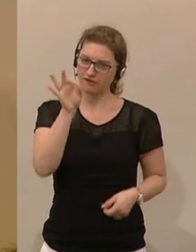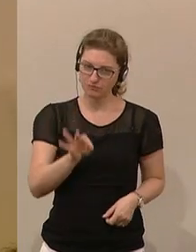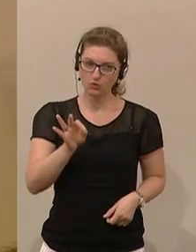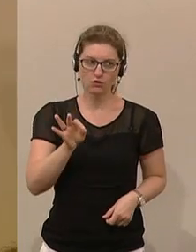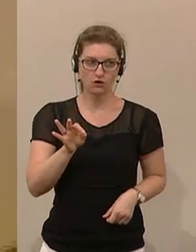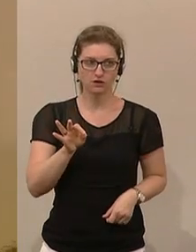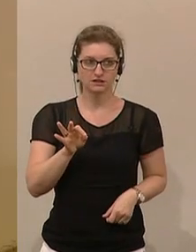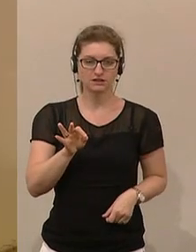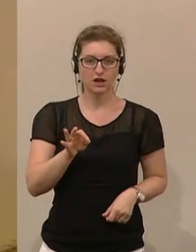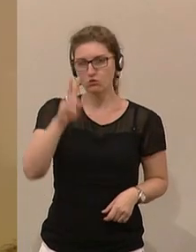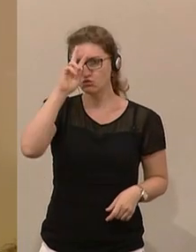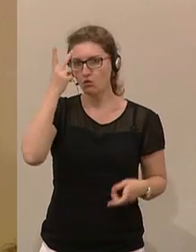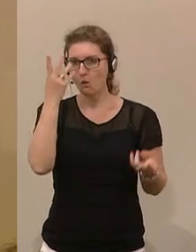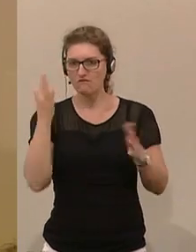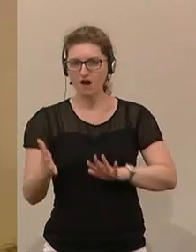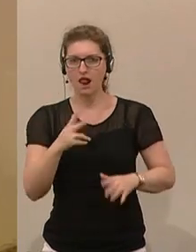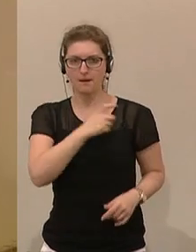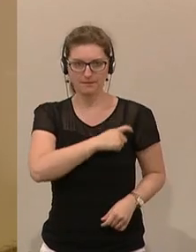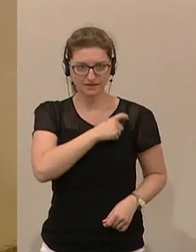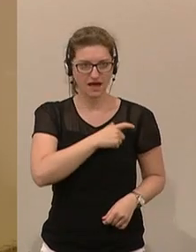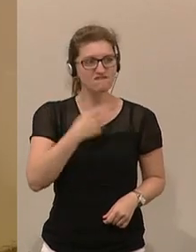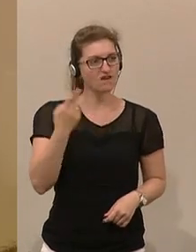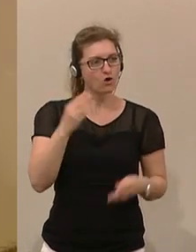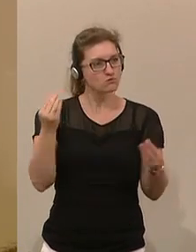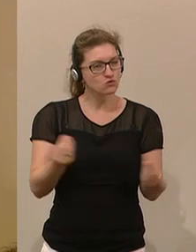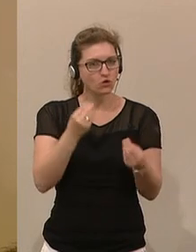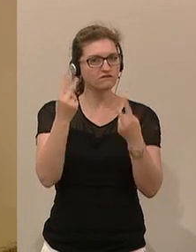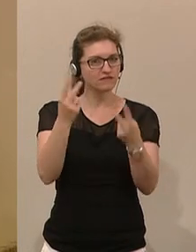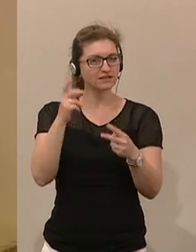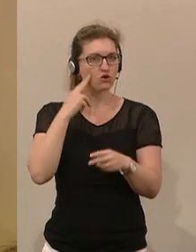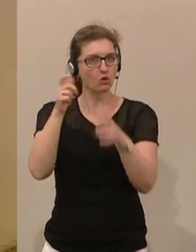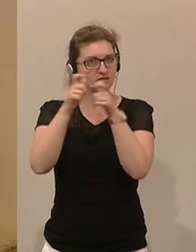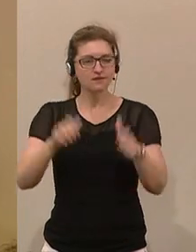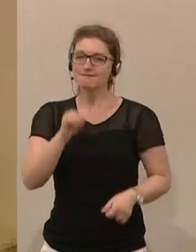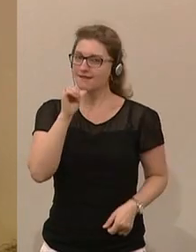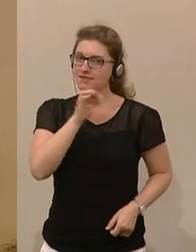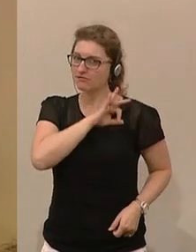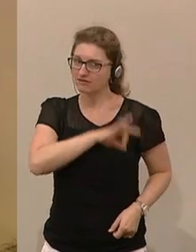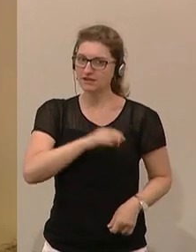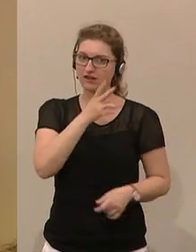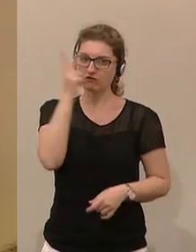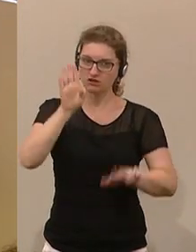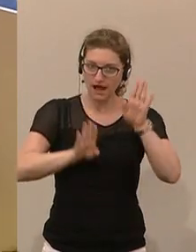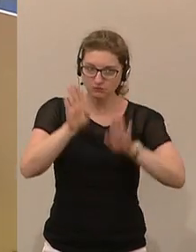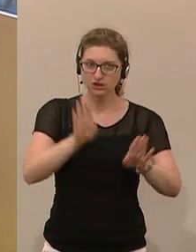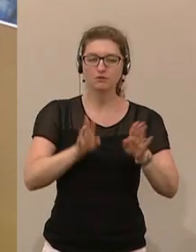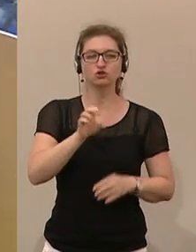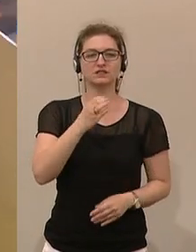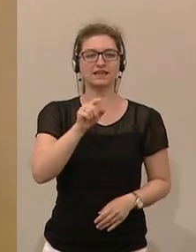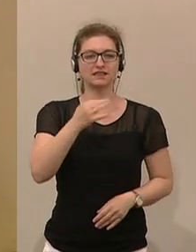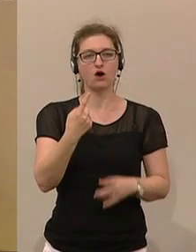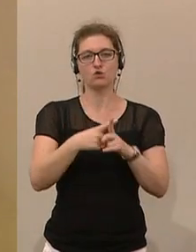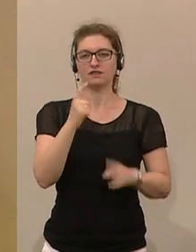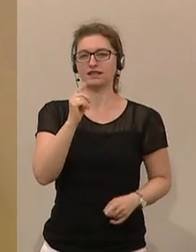FPÖ, die Umfallerpartei, weil es um Konzerne geht, keine verbindliche Volksabstimmung zu CETA und